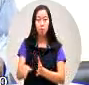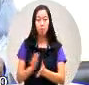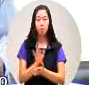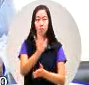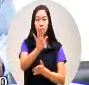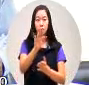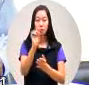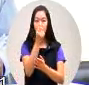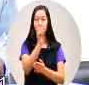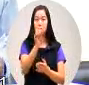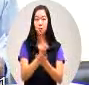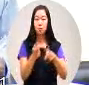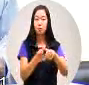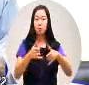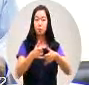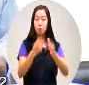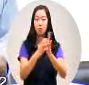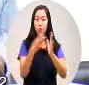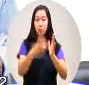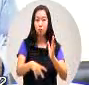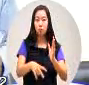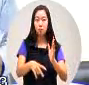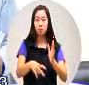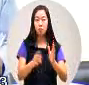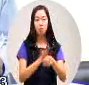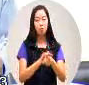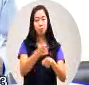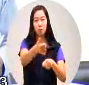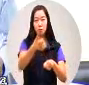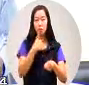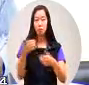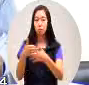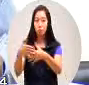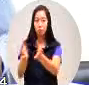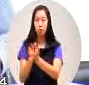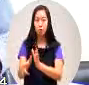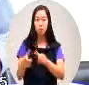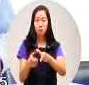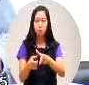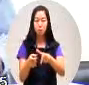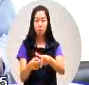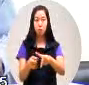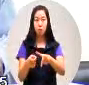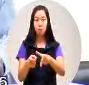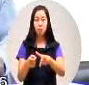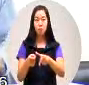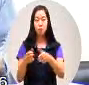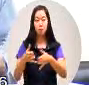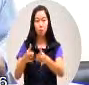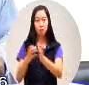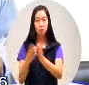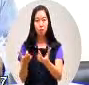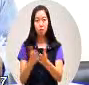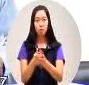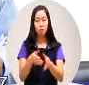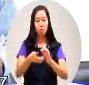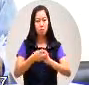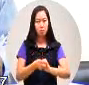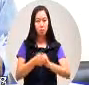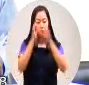公务局优秀太多了我们交通部的公务局必须要检讨